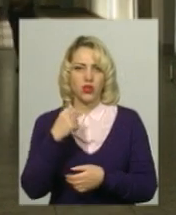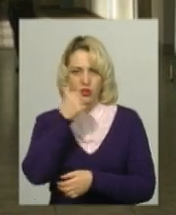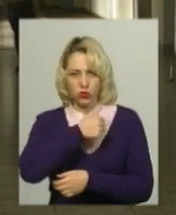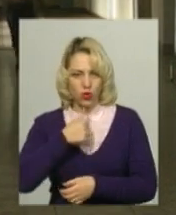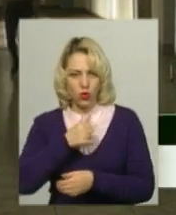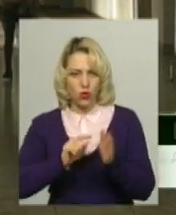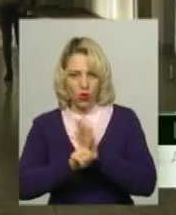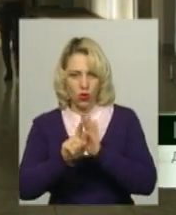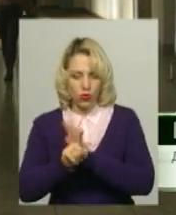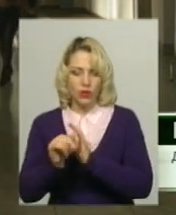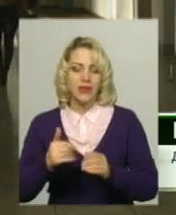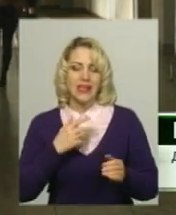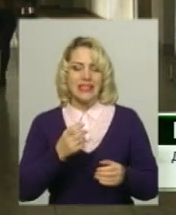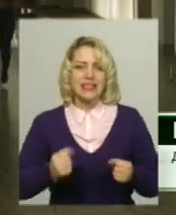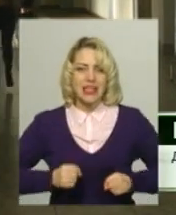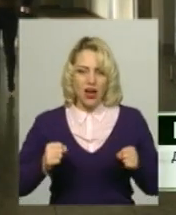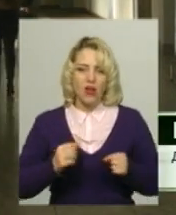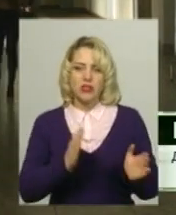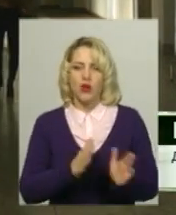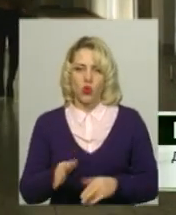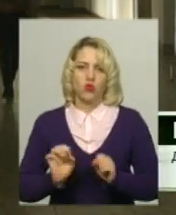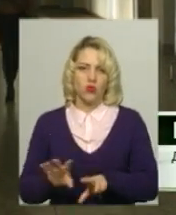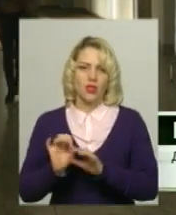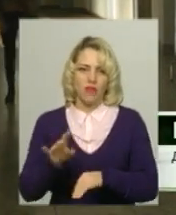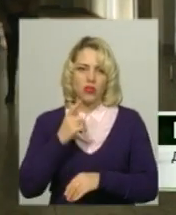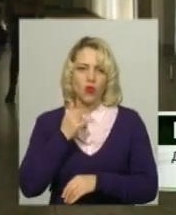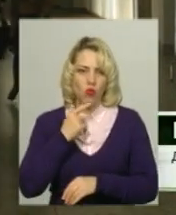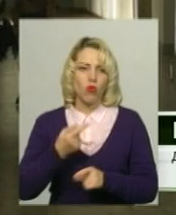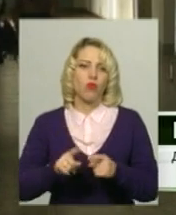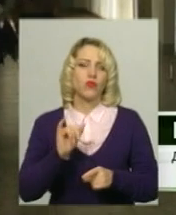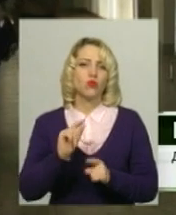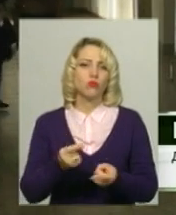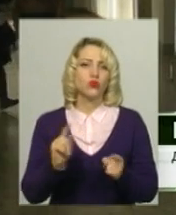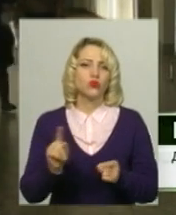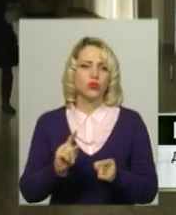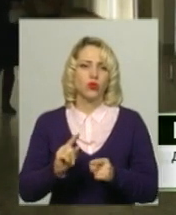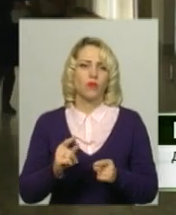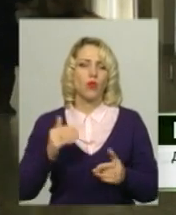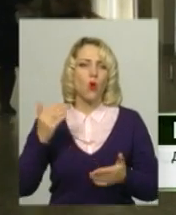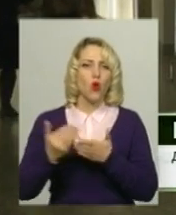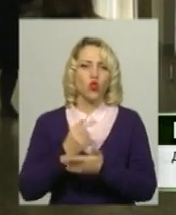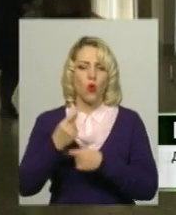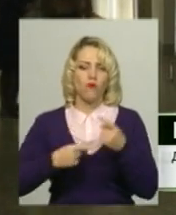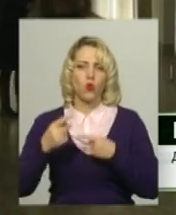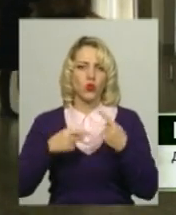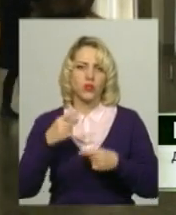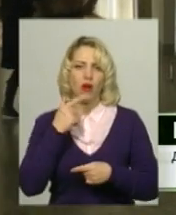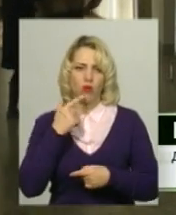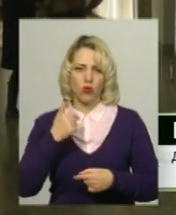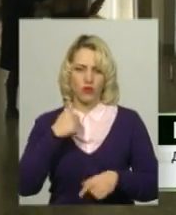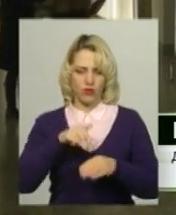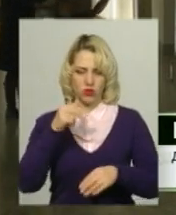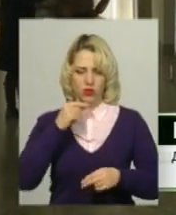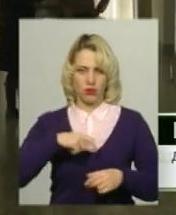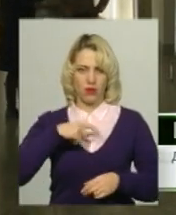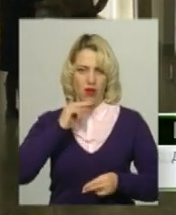регулярно стараюсь здавати кров. Плюс в цьому, що оновлюється кров для мене, себе почуваю потім